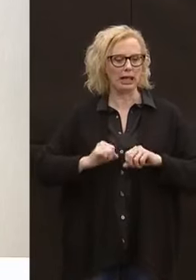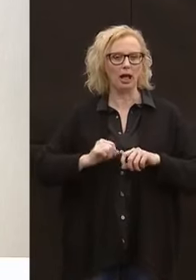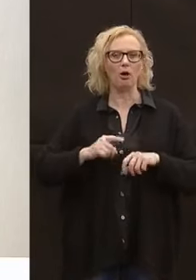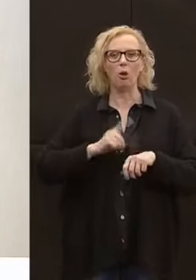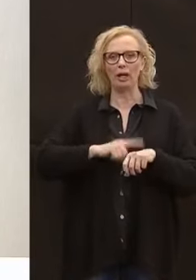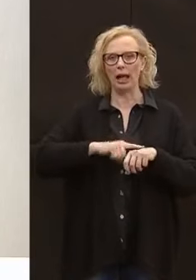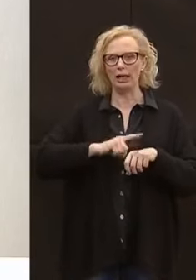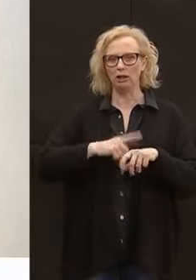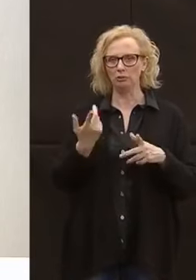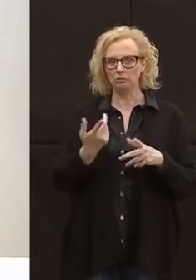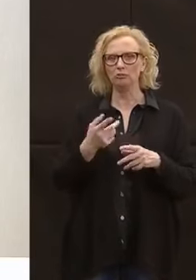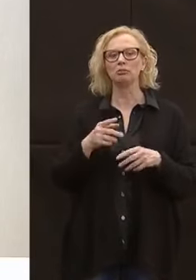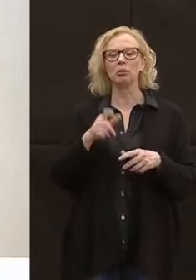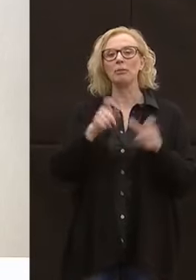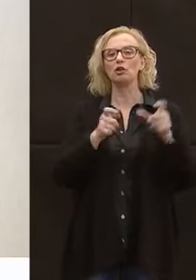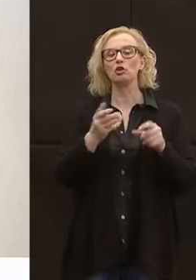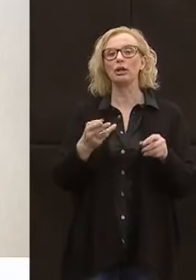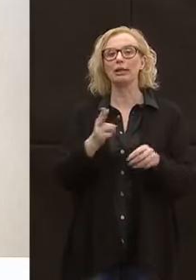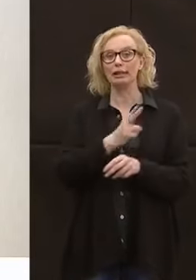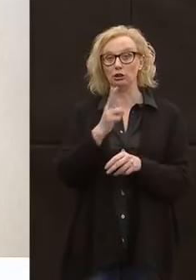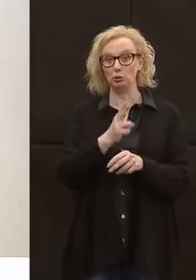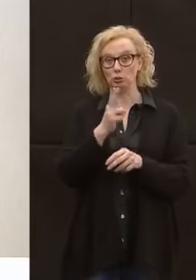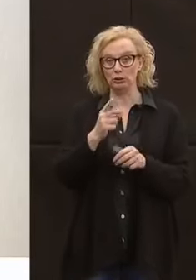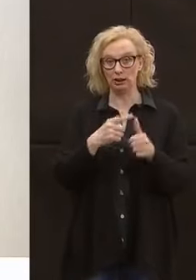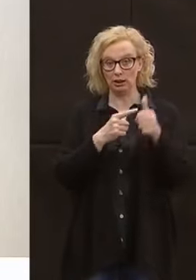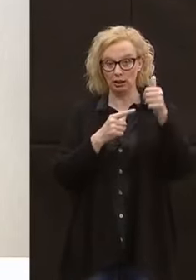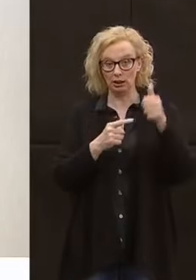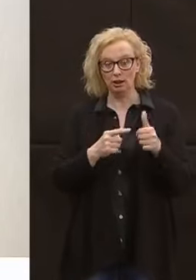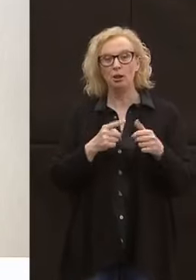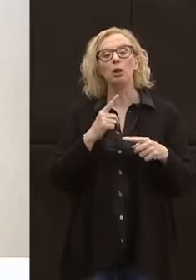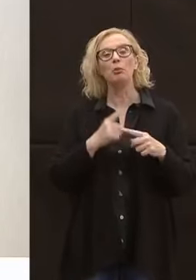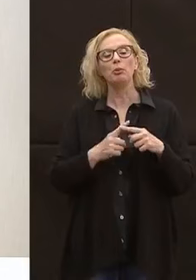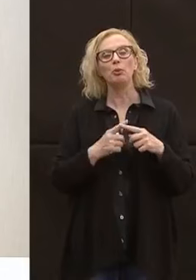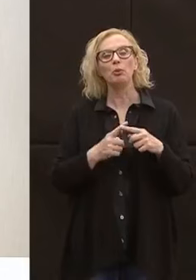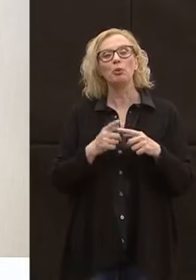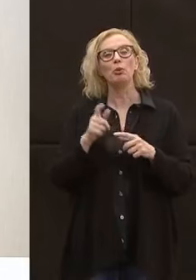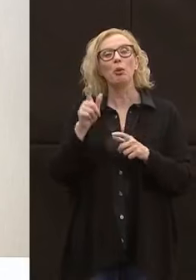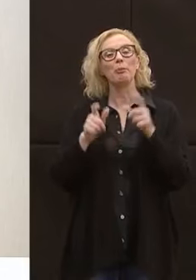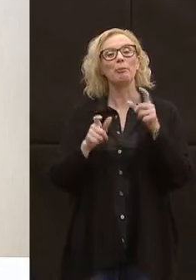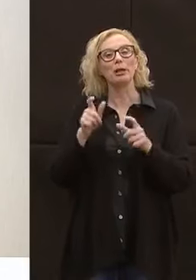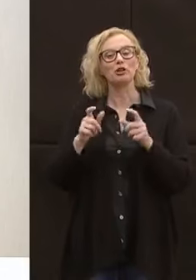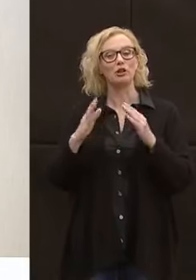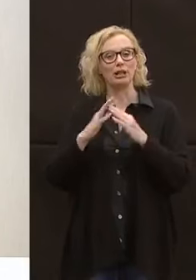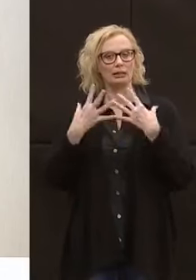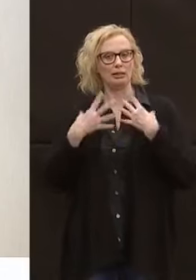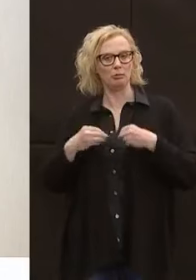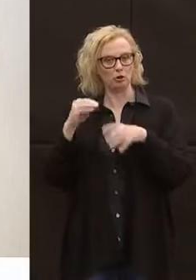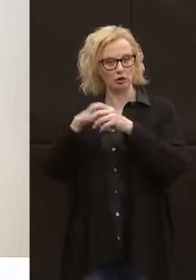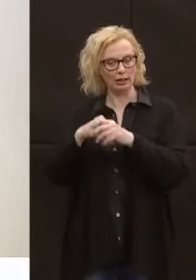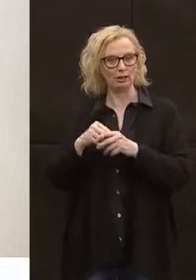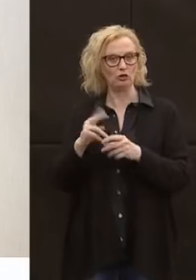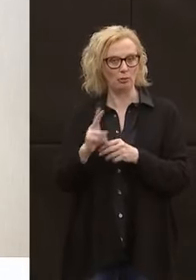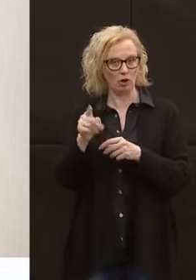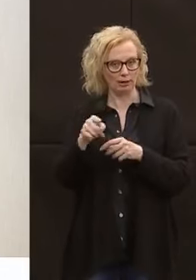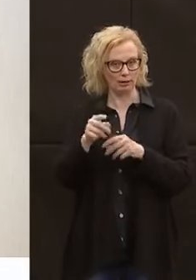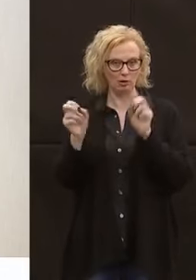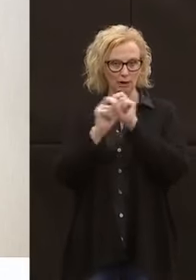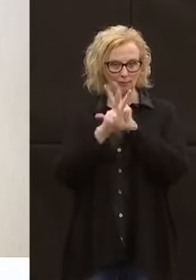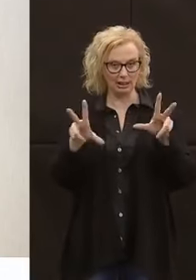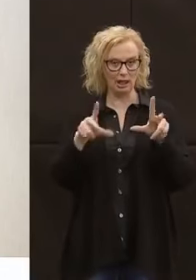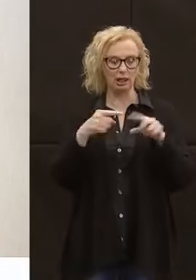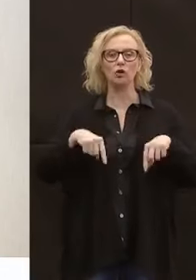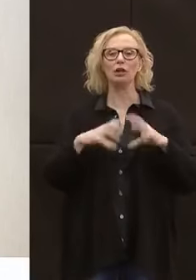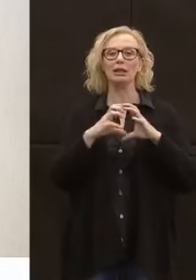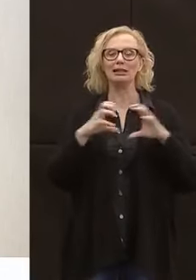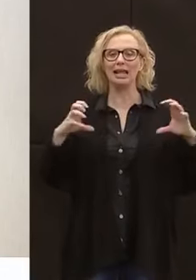deceduti in generale e in particolar modo anche dei dati deceduti nel mondo dell'RSA. Noi come azienda sanitaria, in